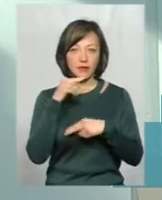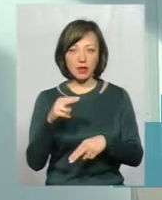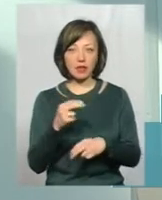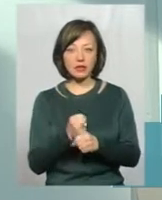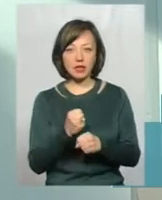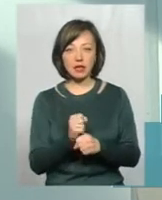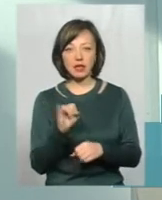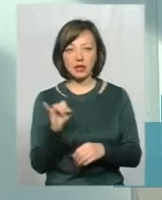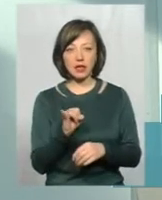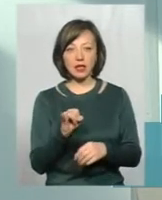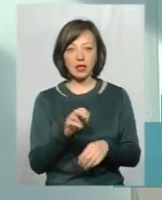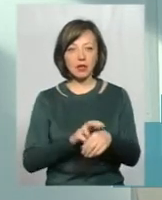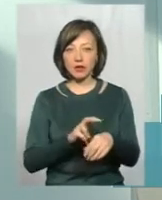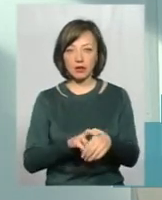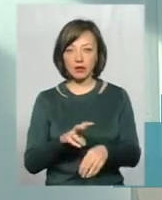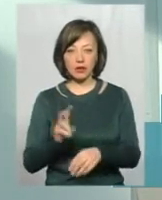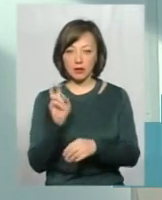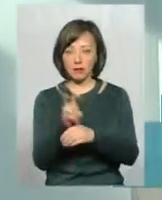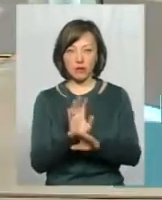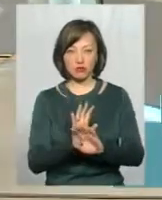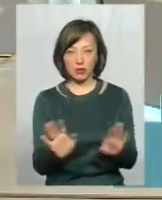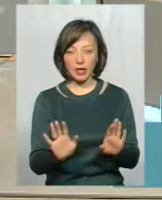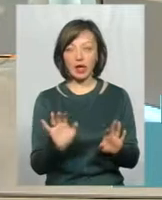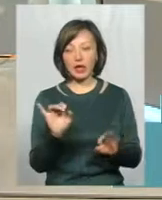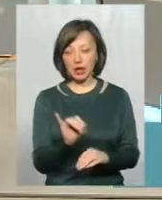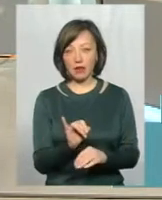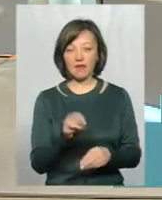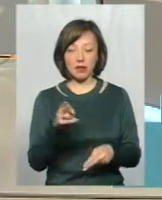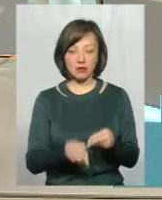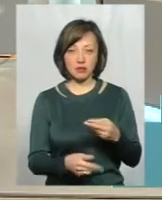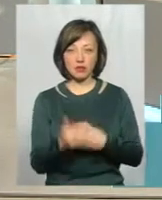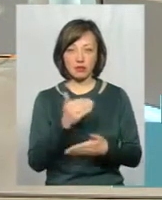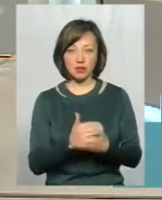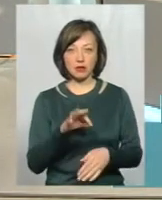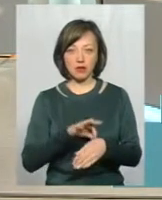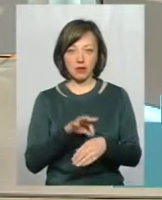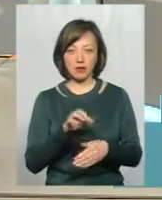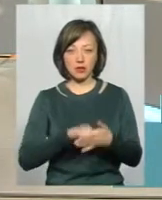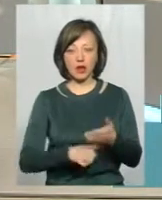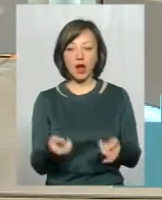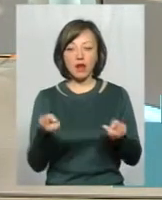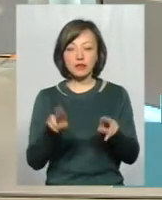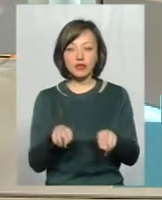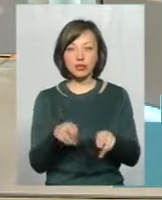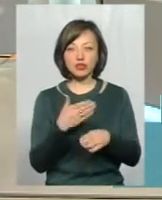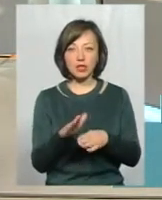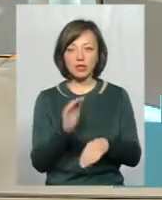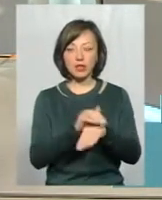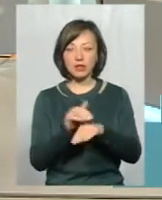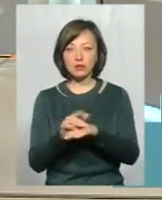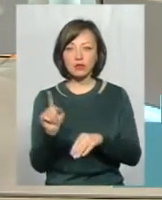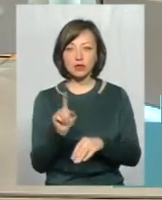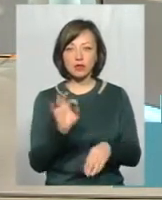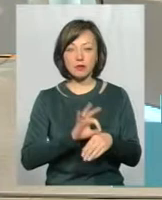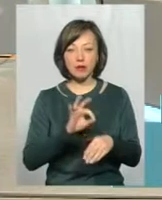зробили, і к фтезіатру не пошли. Ну і, в конце концов, це привело к заболіванню. Остання частиць дітей була виявлена з-за того, що